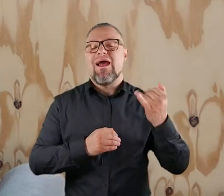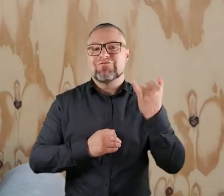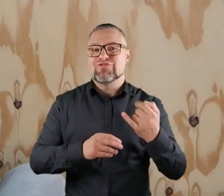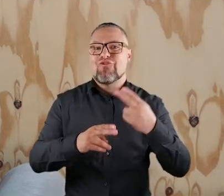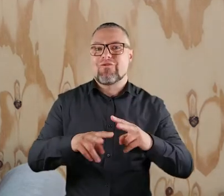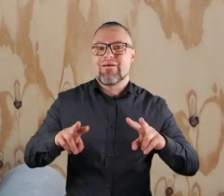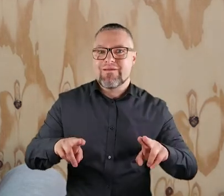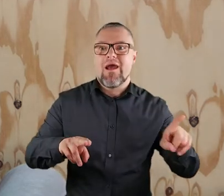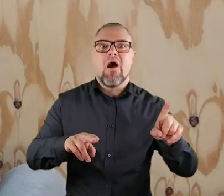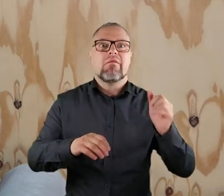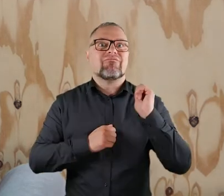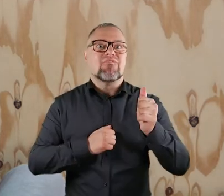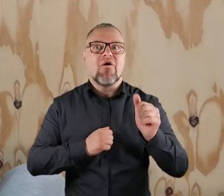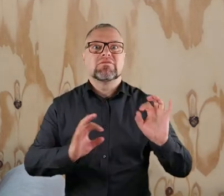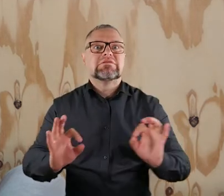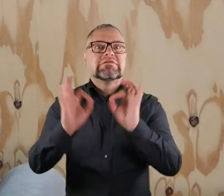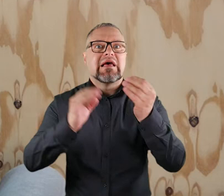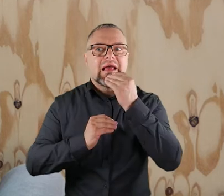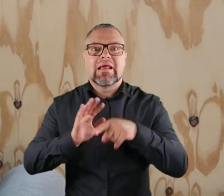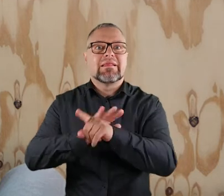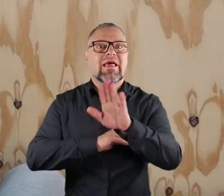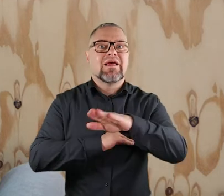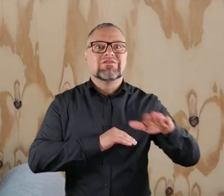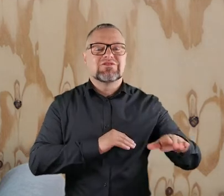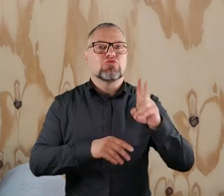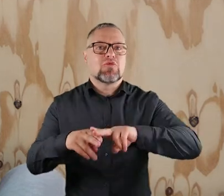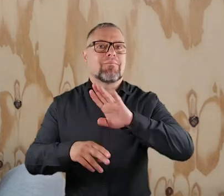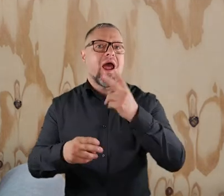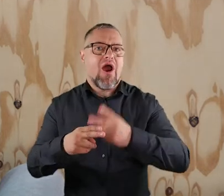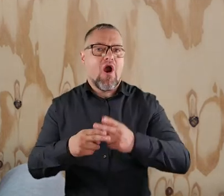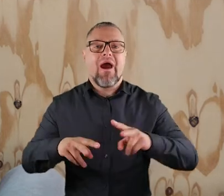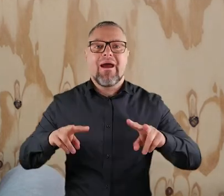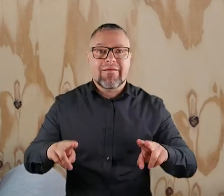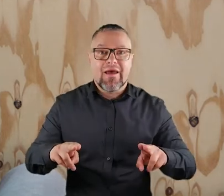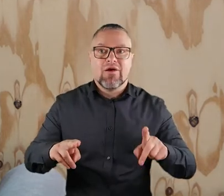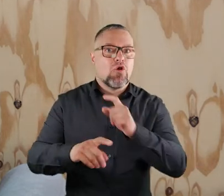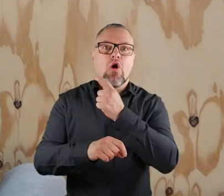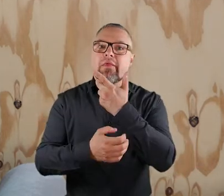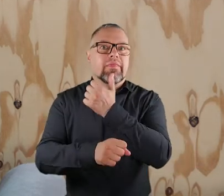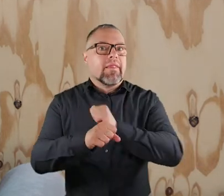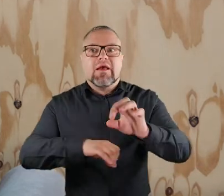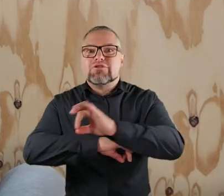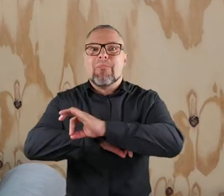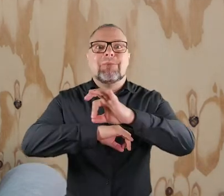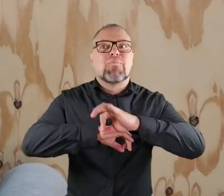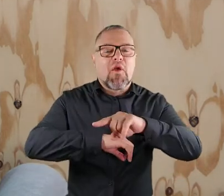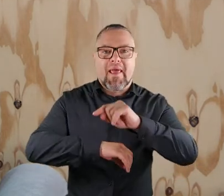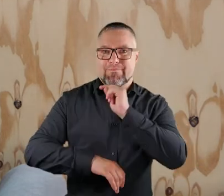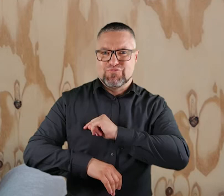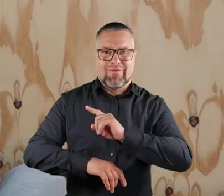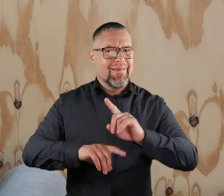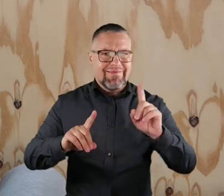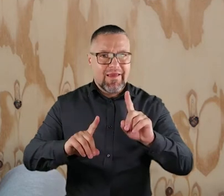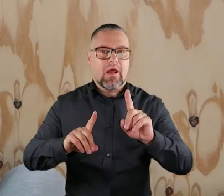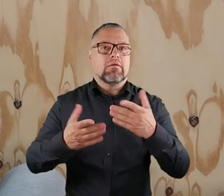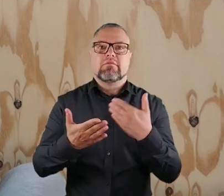który specjalizuje się właśnie w żywieniu dzieci z chorobą nowotworową. Nie jest to stricte projekt psychologiczny,